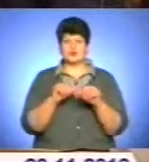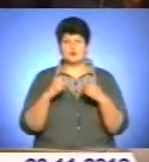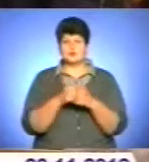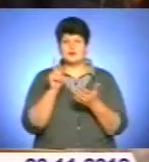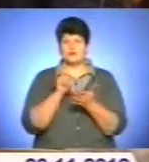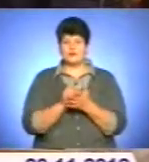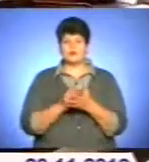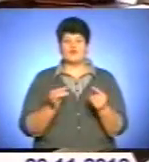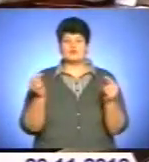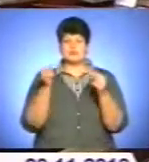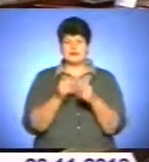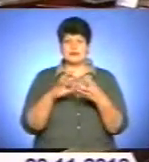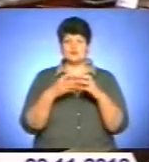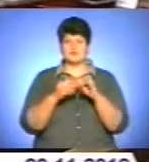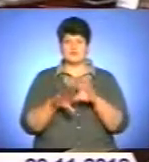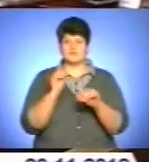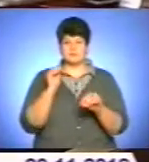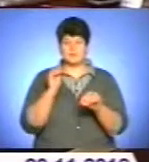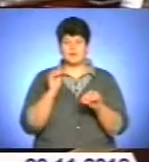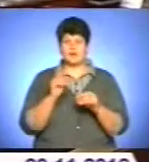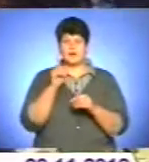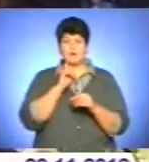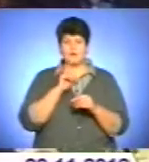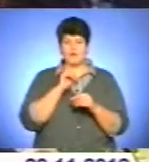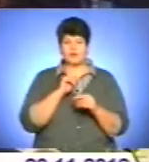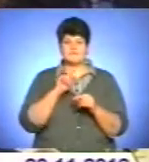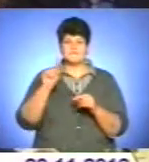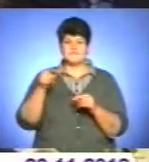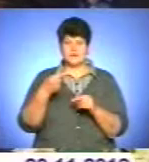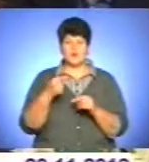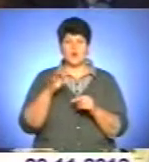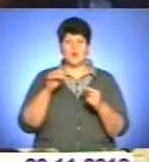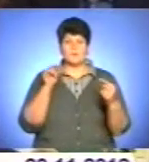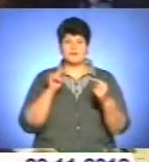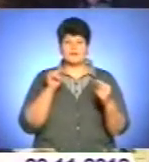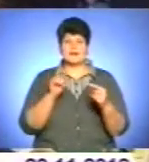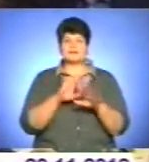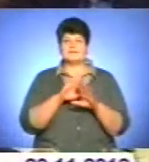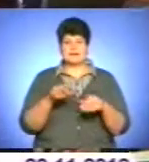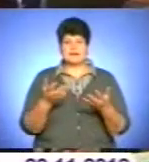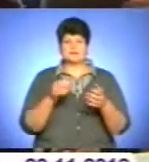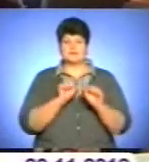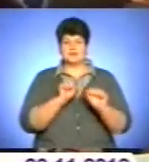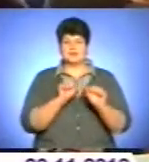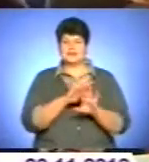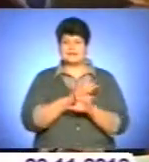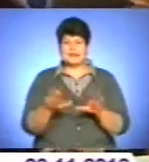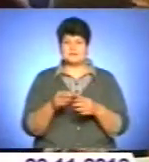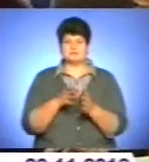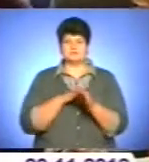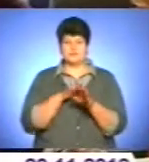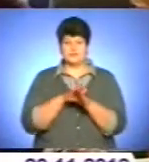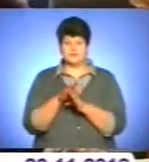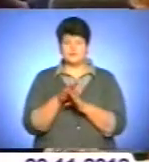визначати результати виборів. Доки вимог опозиціонерів не задовольнять, вони відмовилися брати участь у підготовці першого засідання Верховної Ради нового скликання.